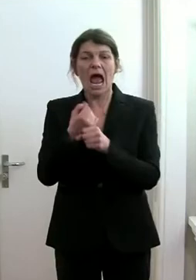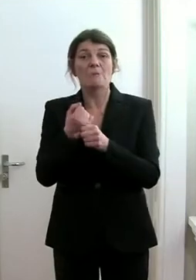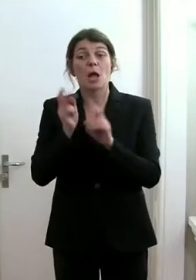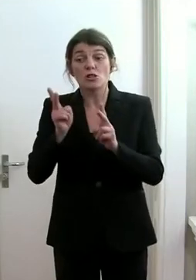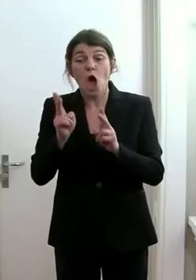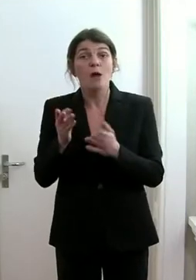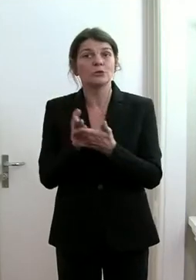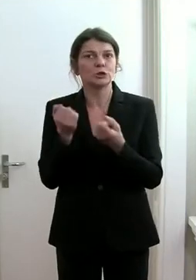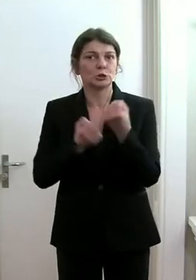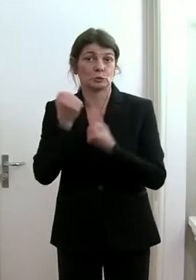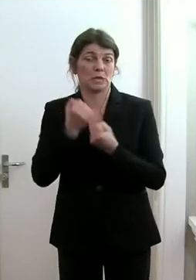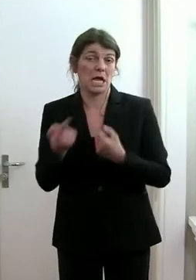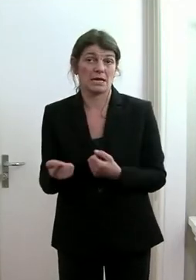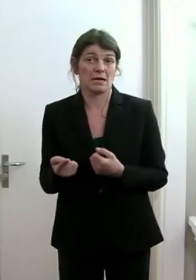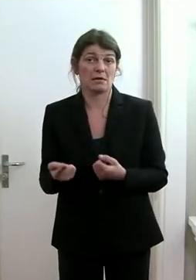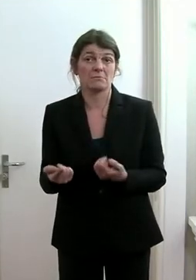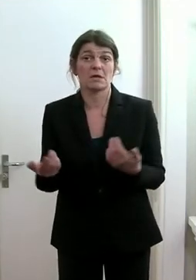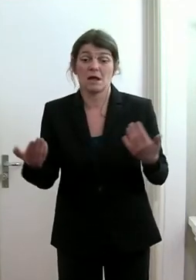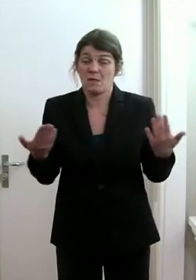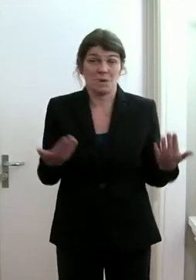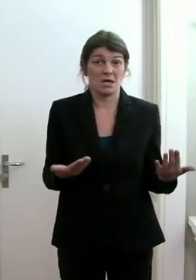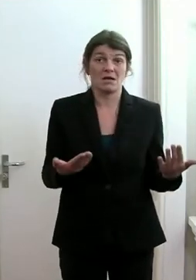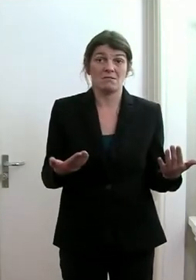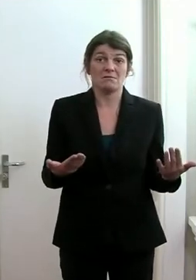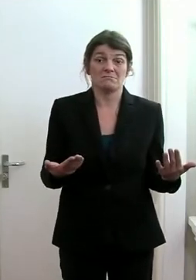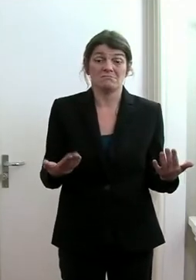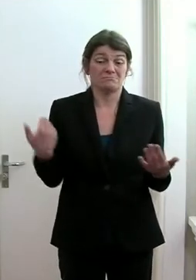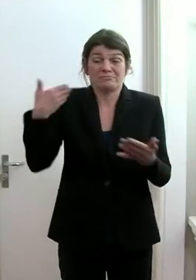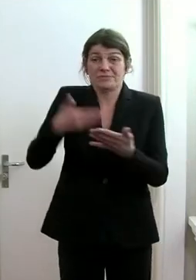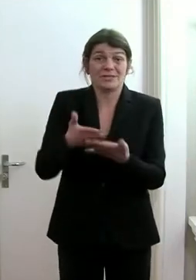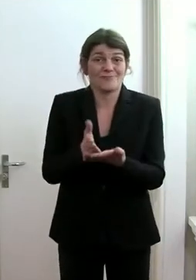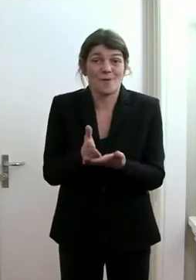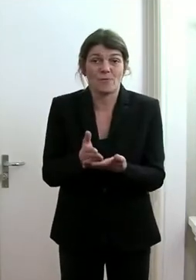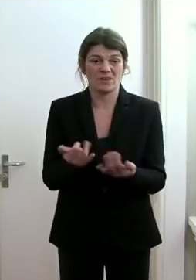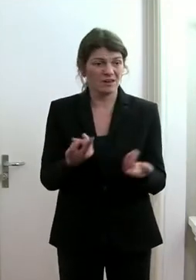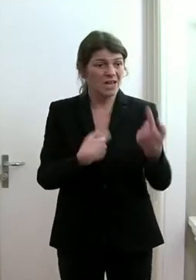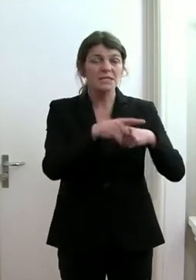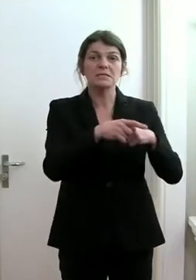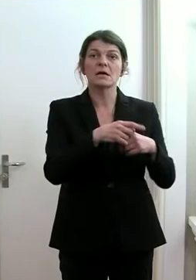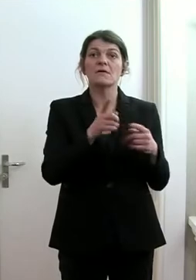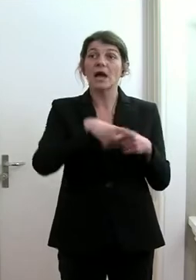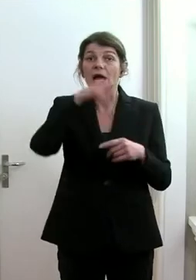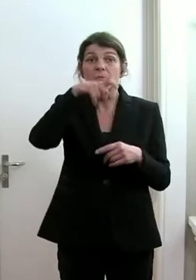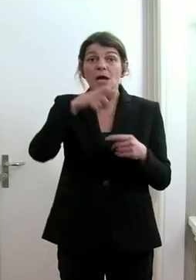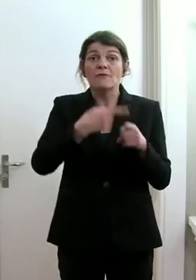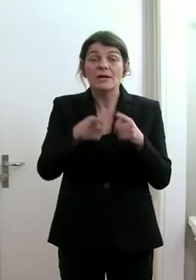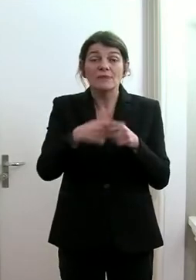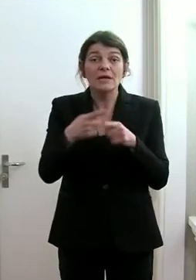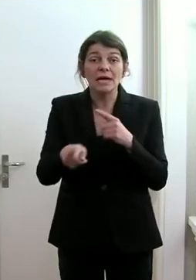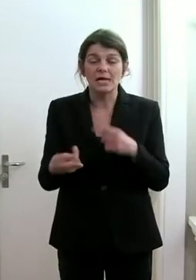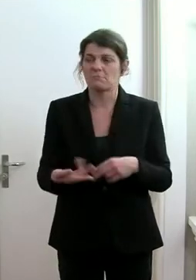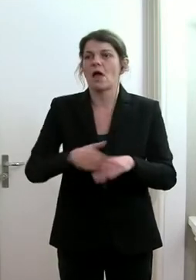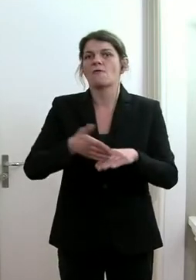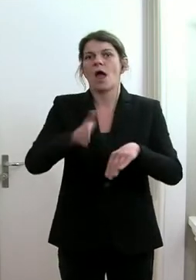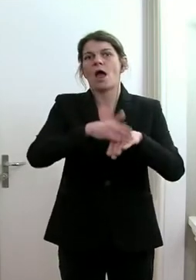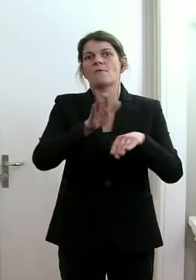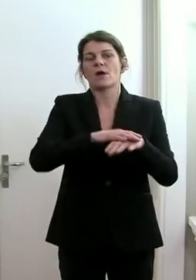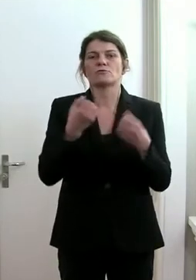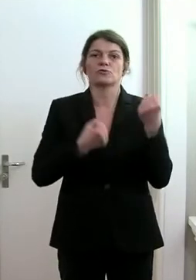schwieriger, als sie normalerweise ist. Und jetzt mit Ausfällen wird es natürlich noch schwieriger.